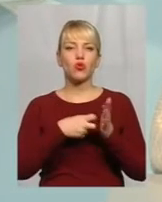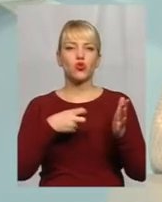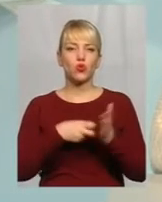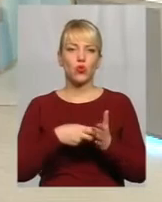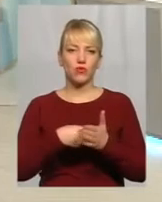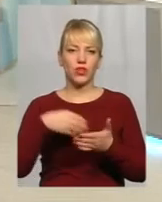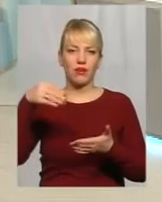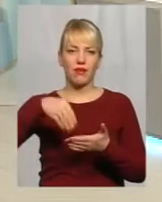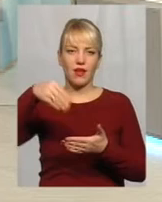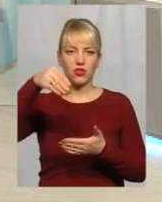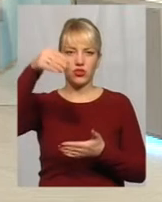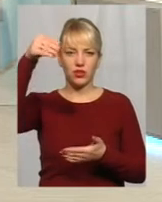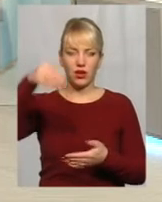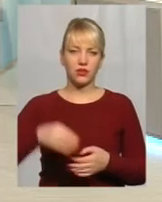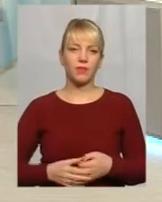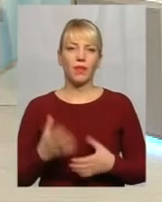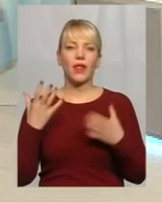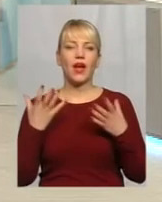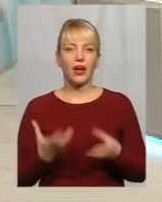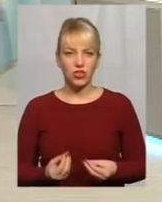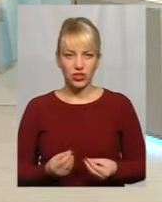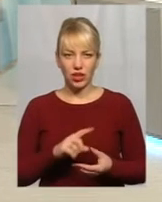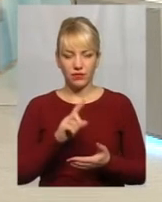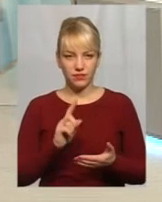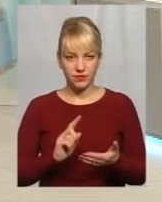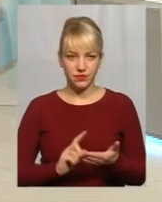А ще? Ще?